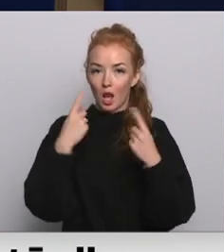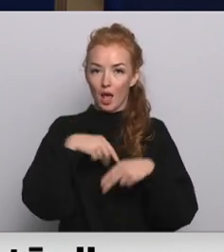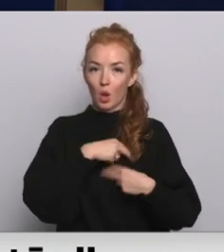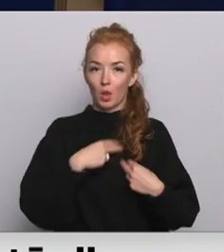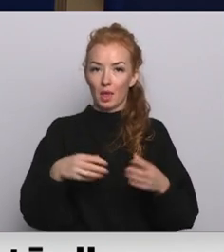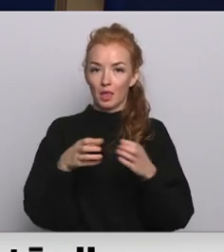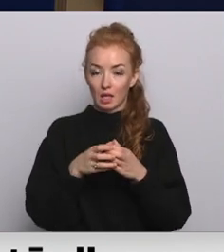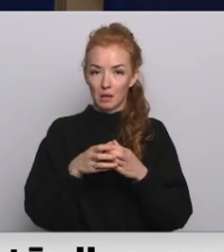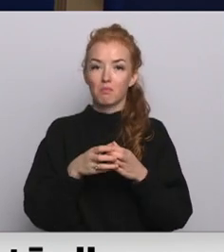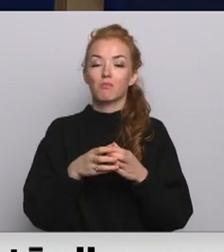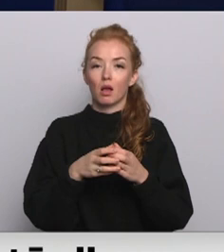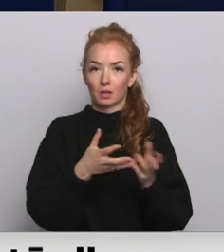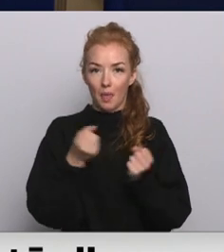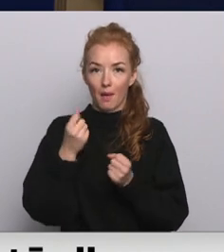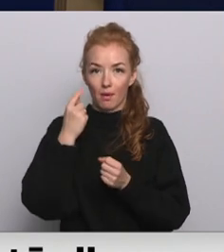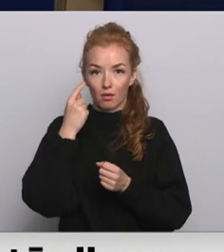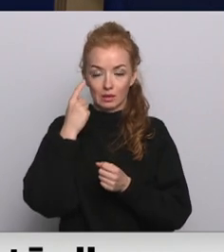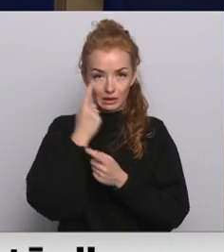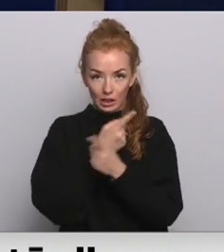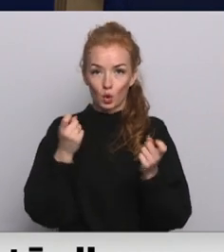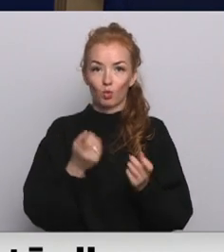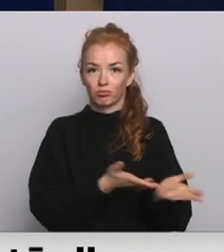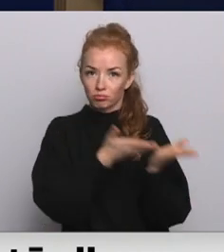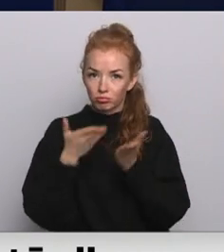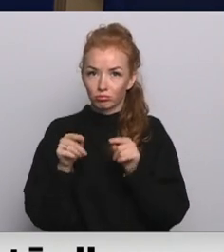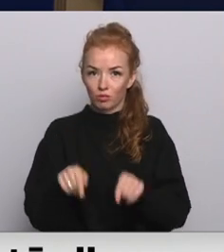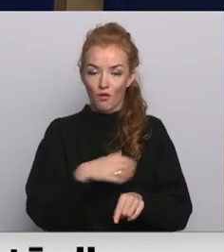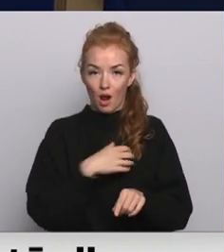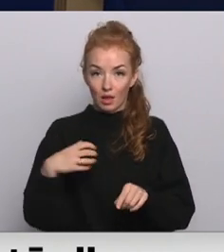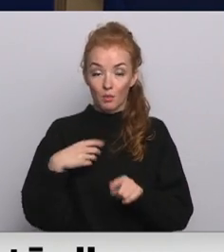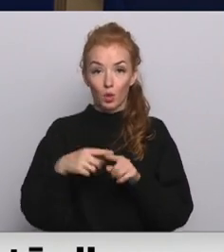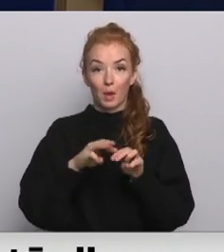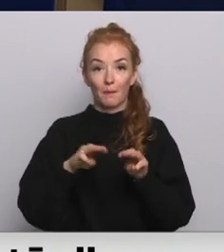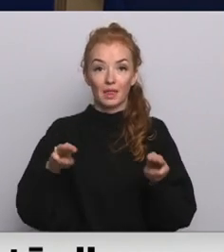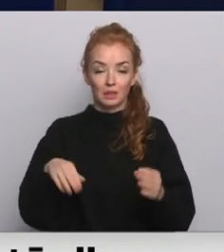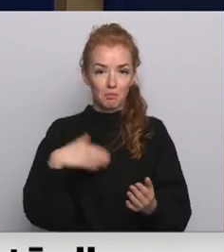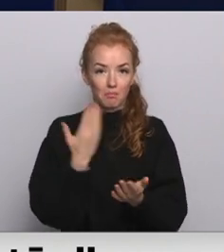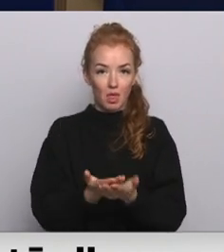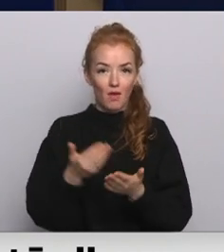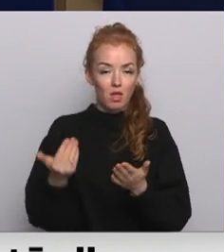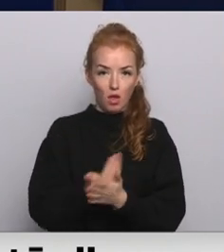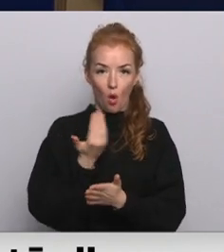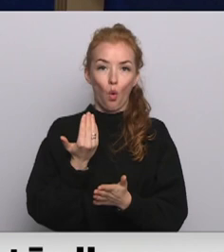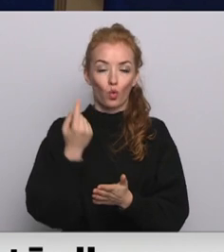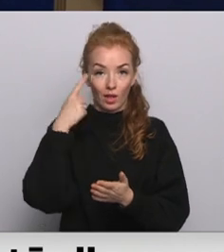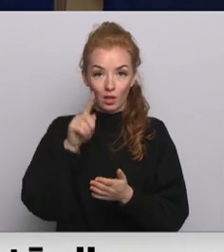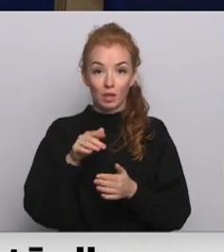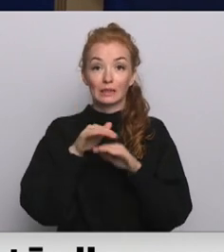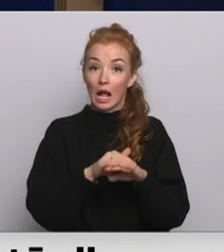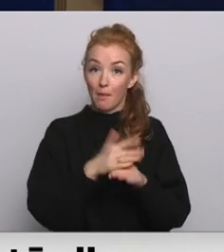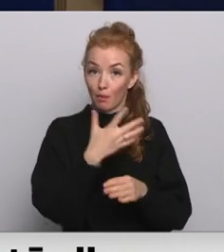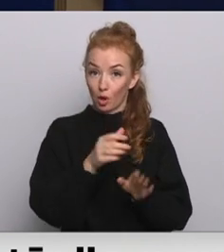saņēma ziņa, ka viņus šeit gaida valdībā un ministre ir izstrādājis jaunu piedāvājumu. Saglabājot gan 56